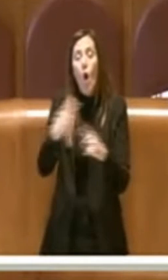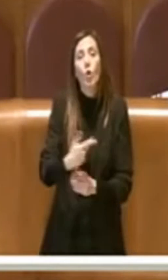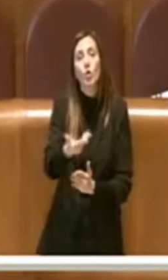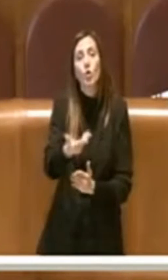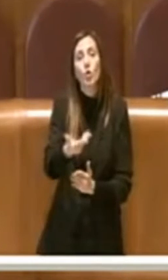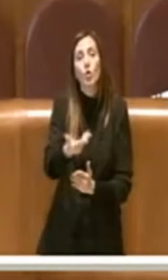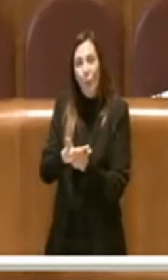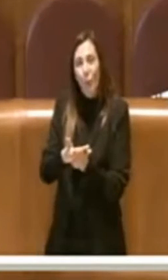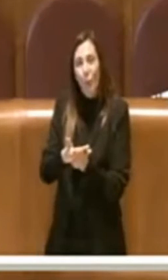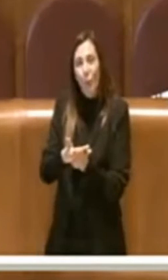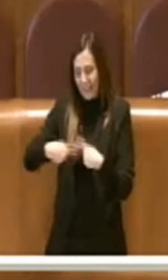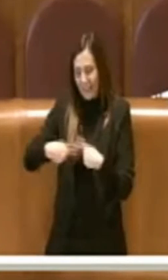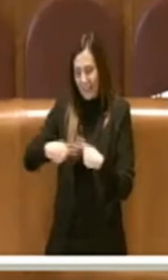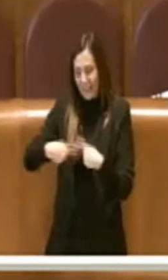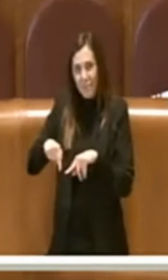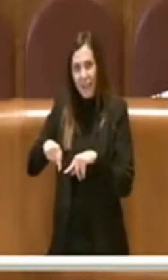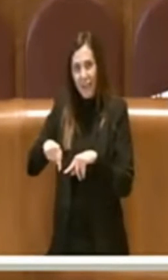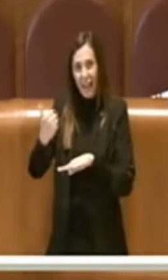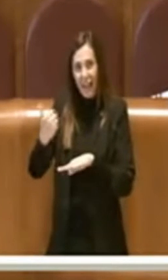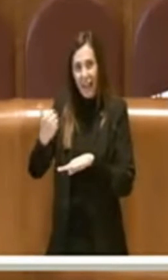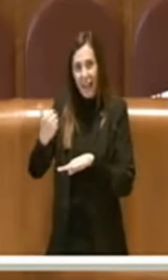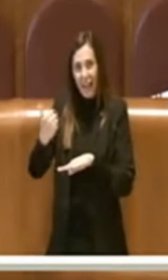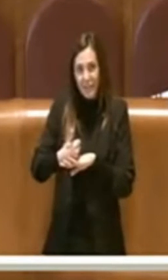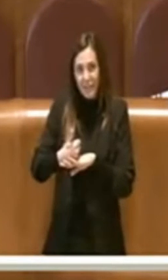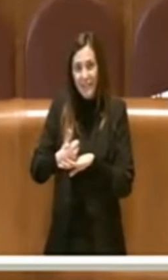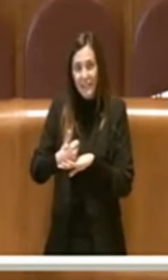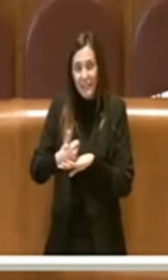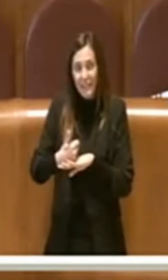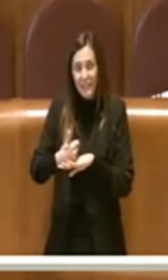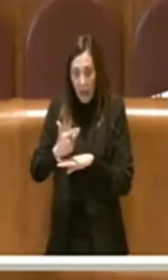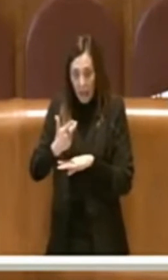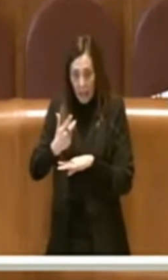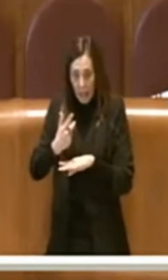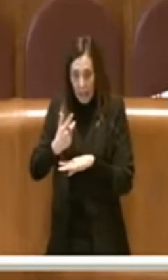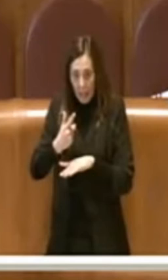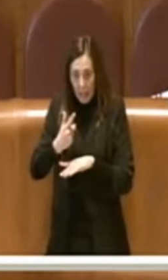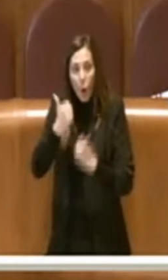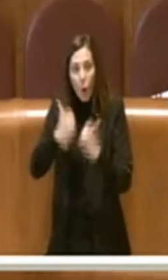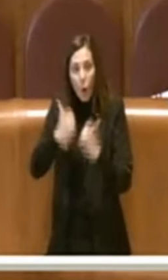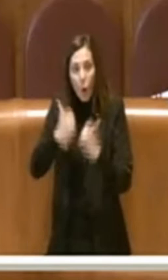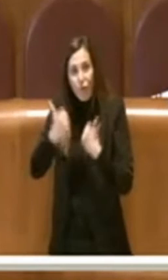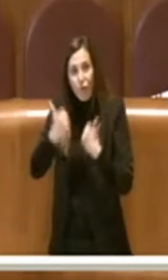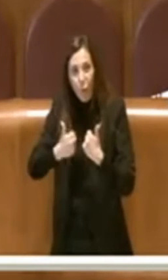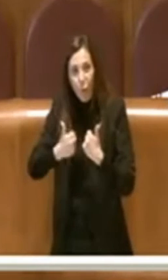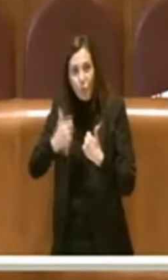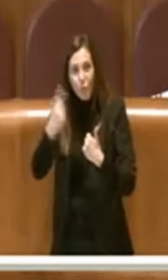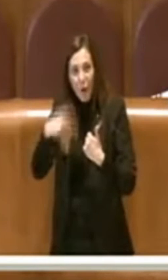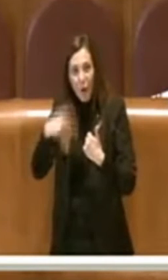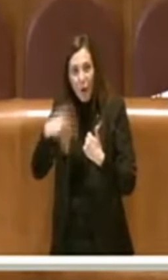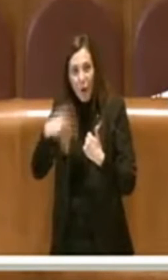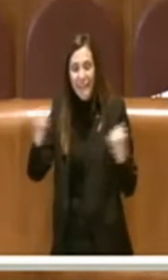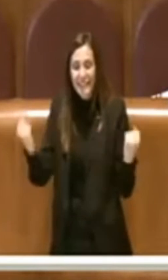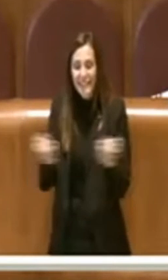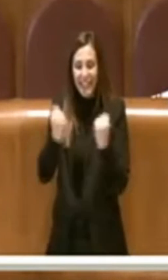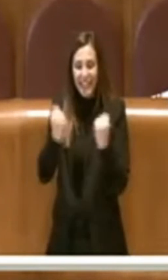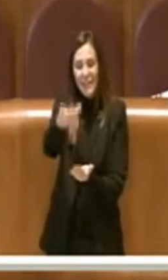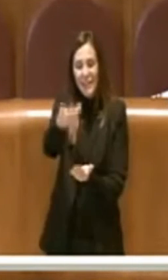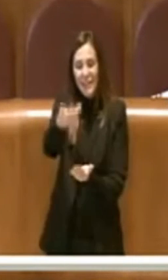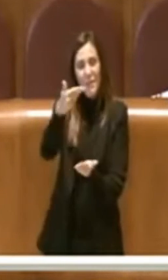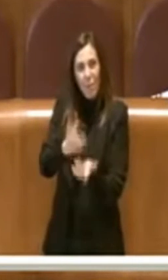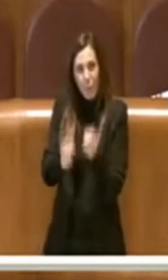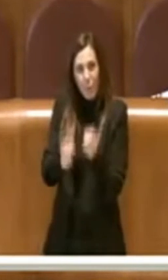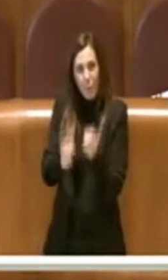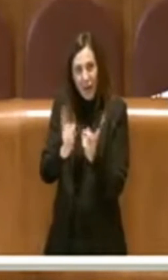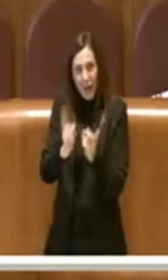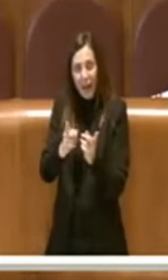'assemblea capitolina che rispetto a un'iniziativa referendaria potrà determinarsi e quindi affiancare